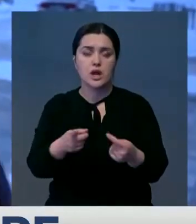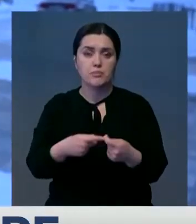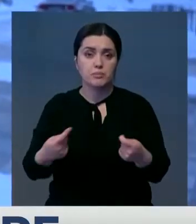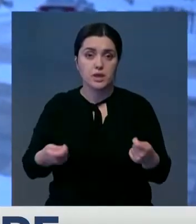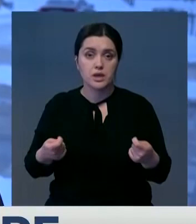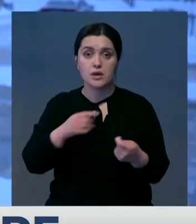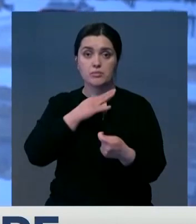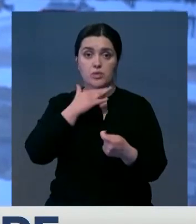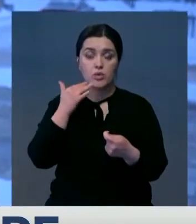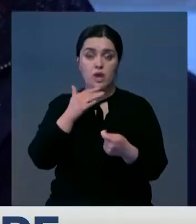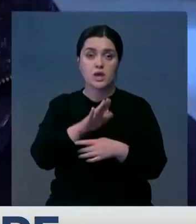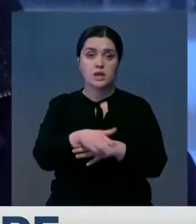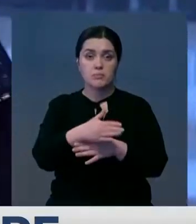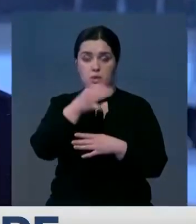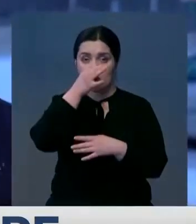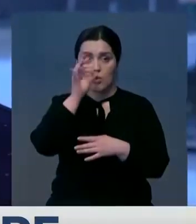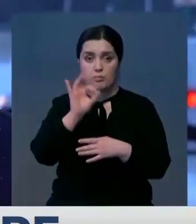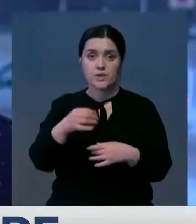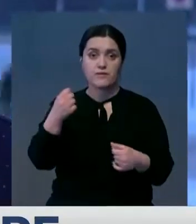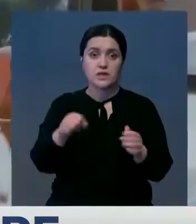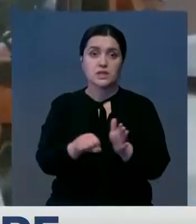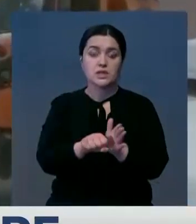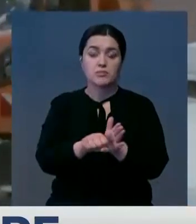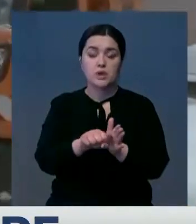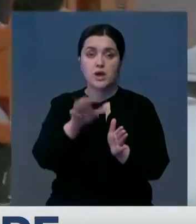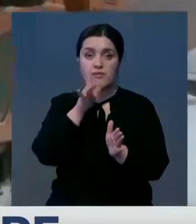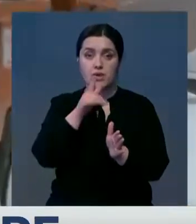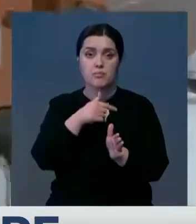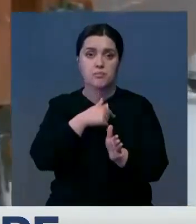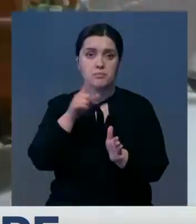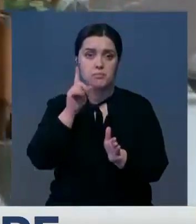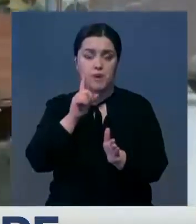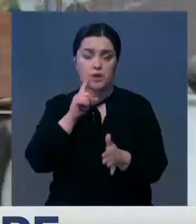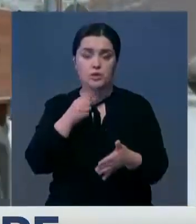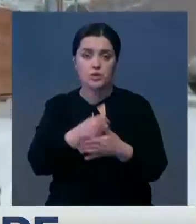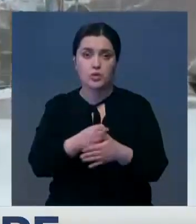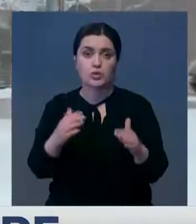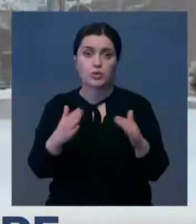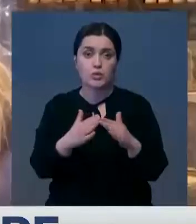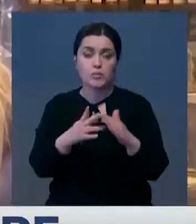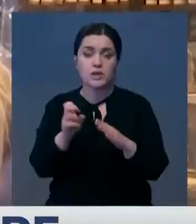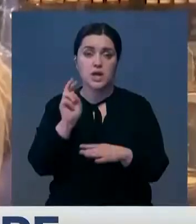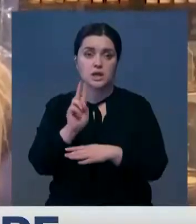Многие просто даже не имеют опыта вождения в зимнее время. Я же пока добираюсь до дома на трамвае.